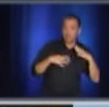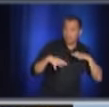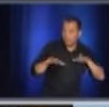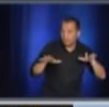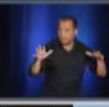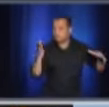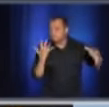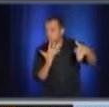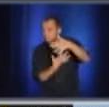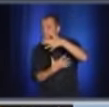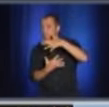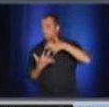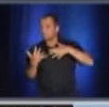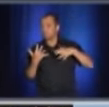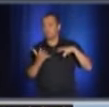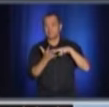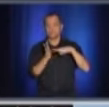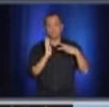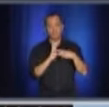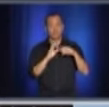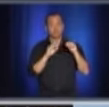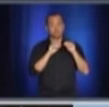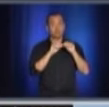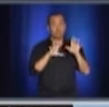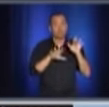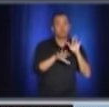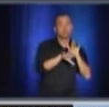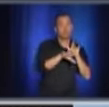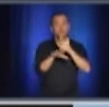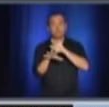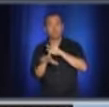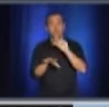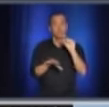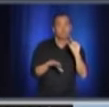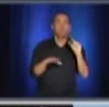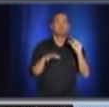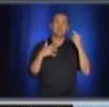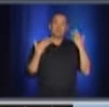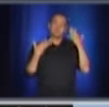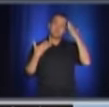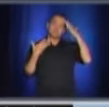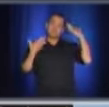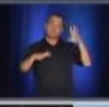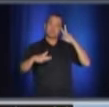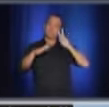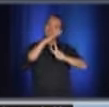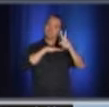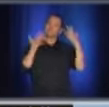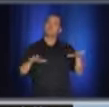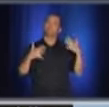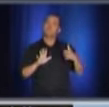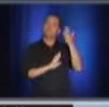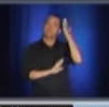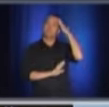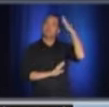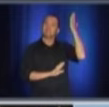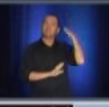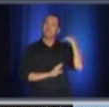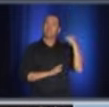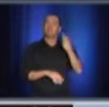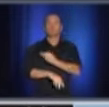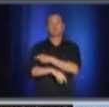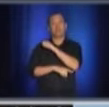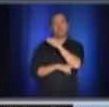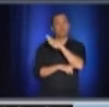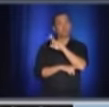qu'il ait des contagions, c'est normal. On le savait, on pourrait en parler avec le Dr. Arruda, mais en même temps, si